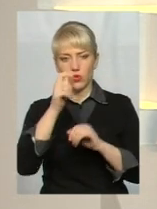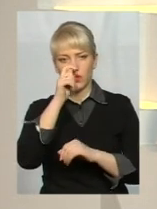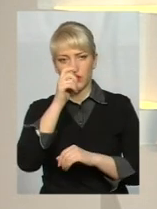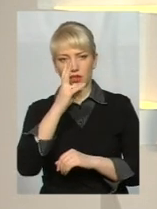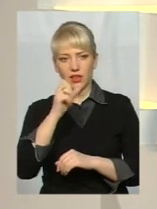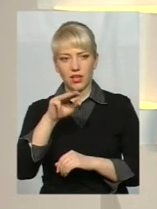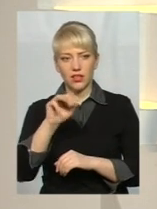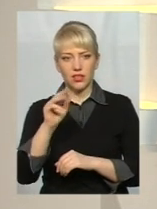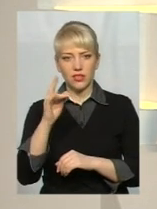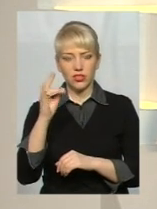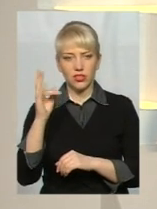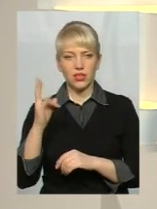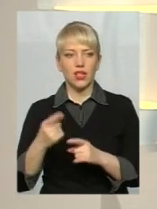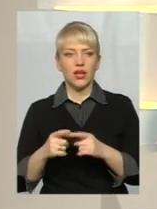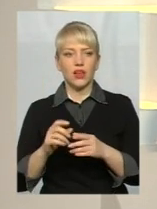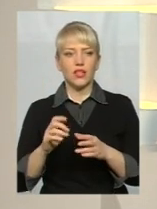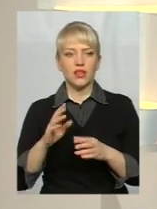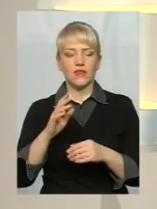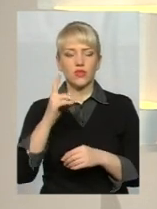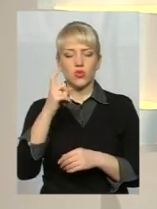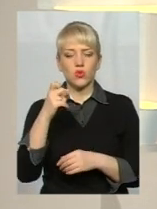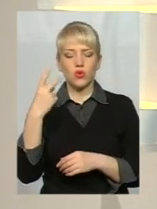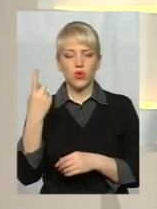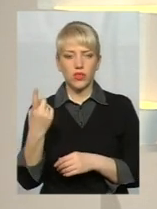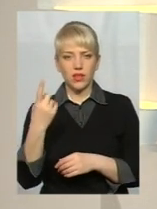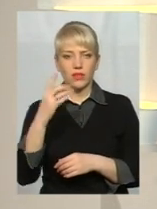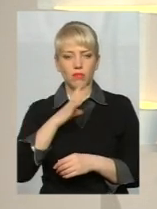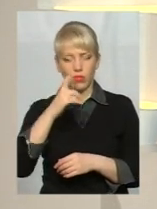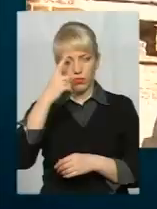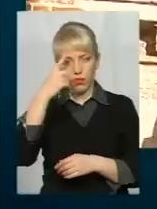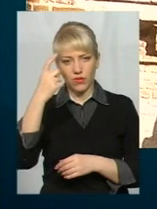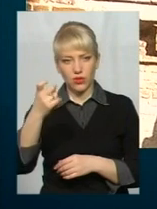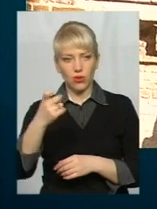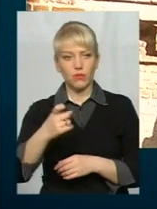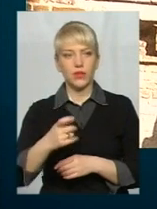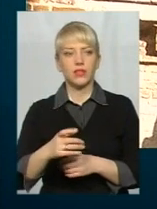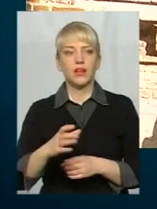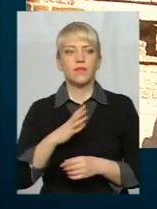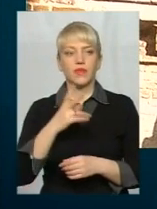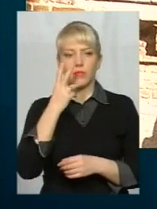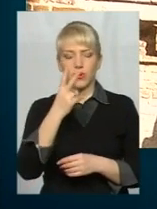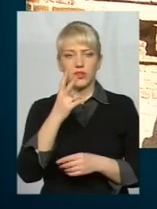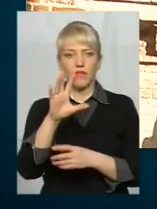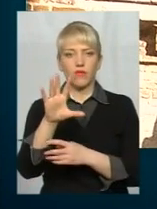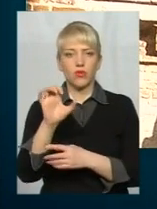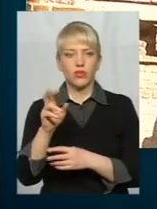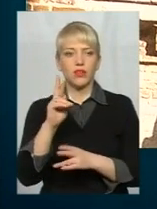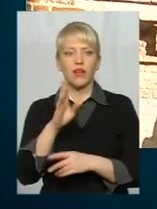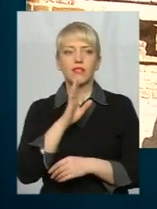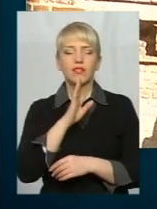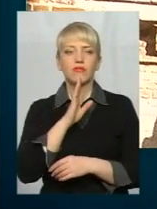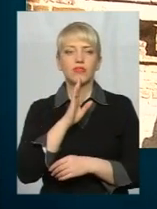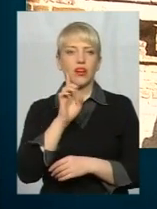на пункт зв'язку рятувальної служби 101, надійшло повідомлення, я прошу режисерів показати фото, як дівчата